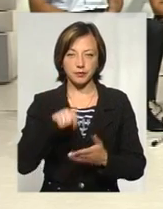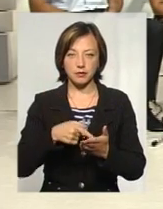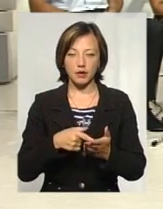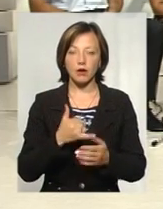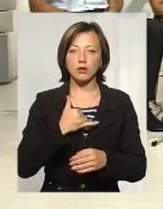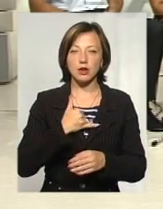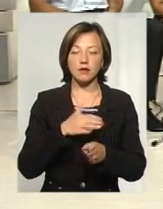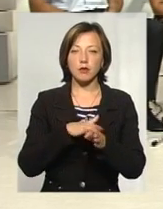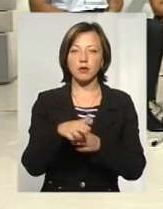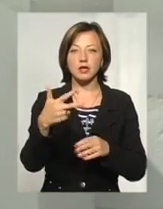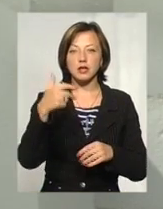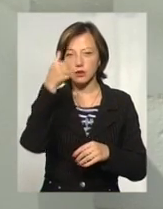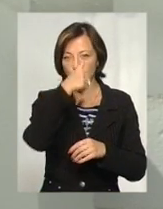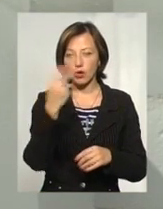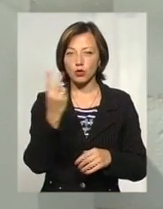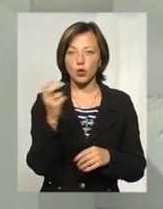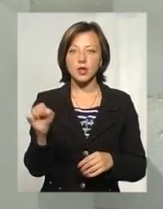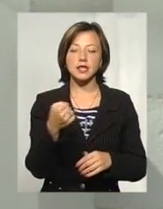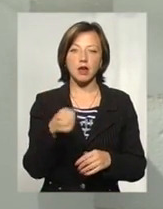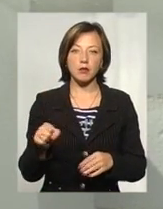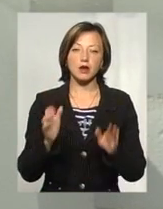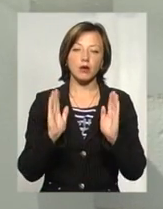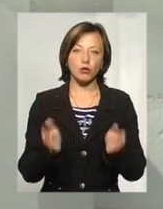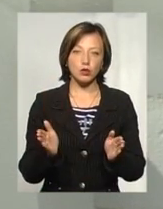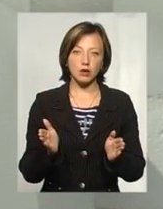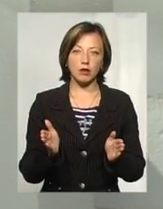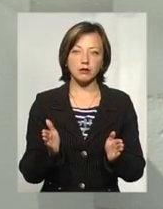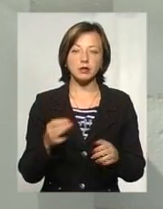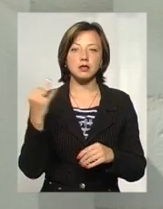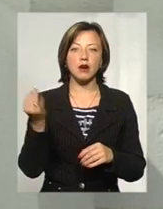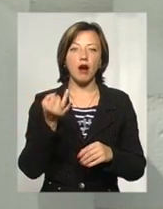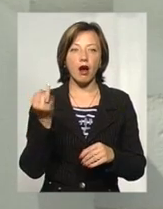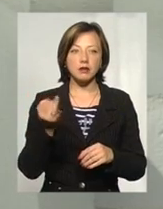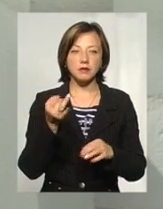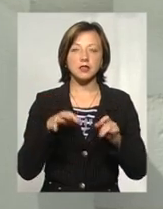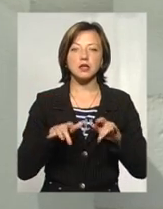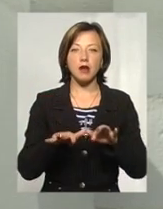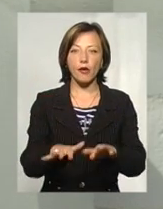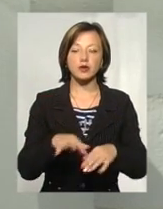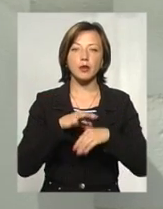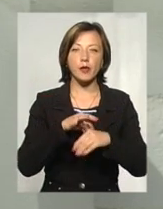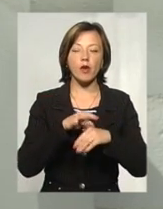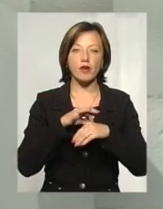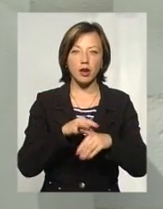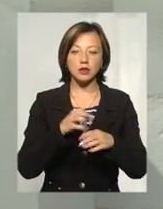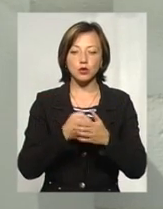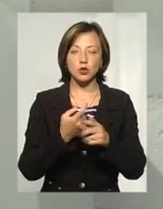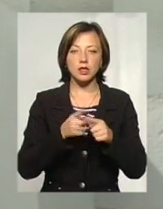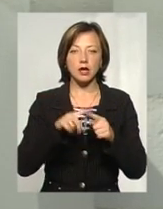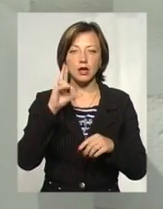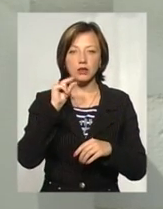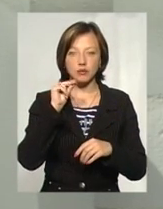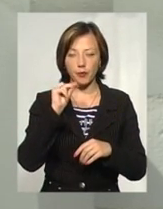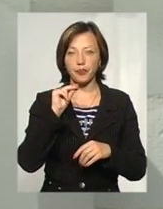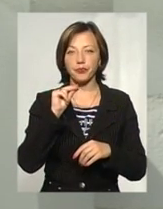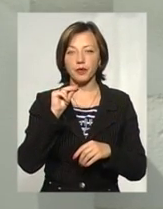вповнюється 30 років 2 серпня цього року і буде досить цікаві заходи, проведені до цієї річниці,